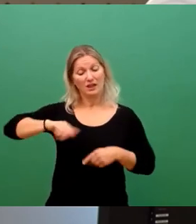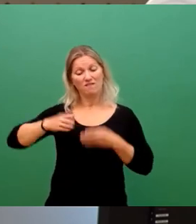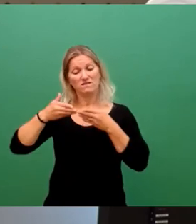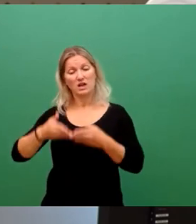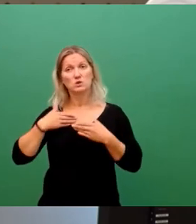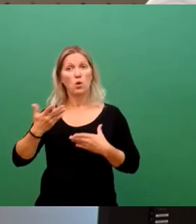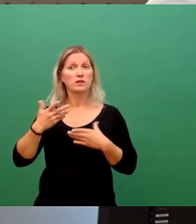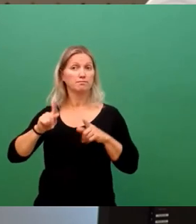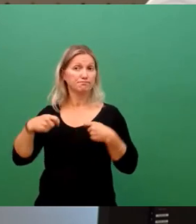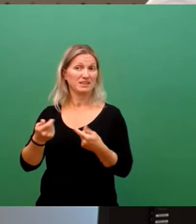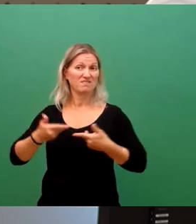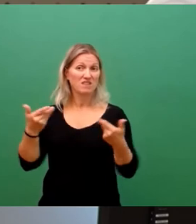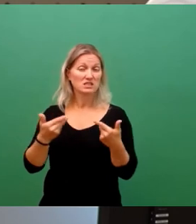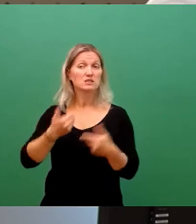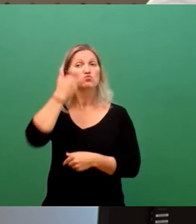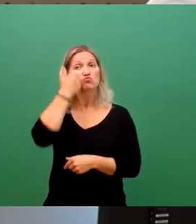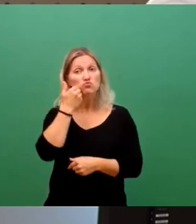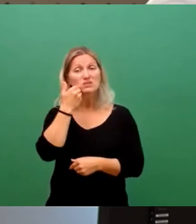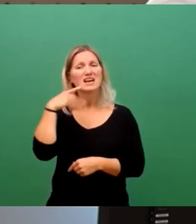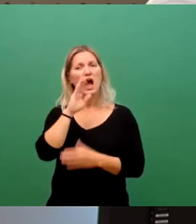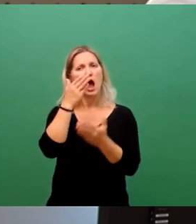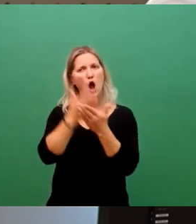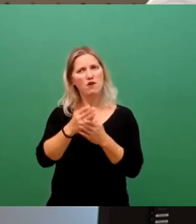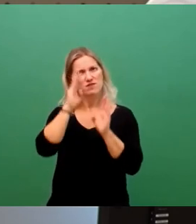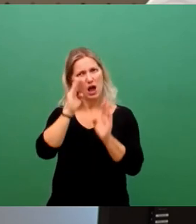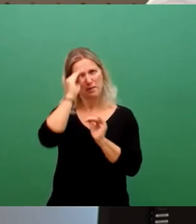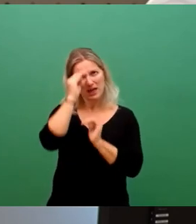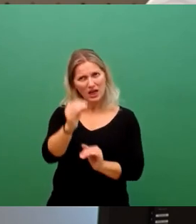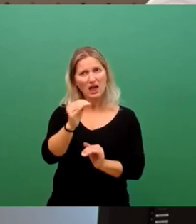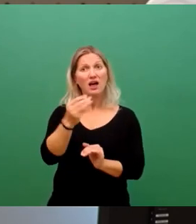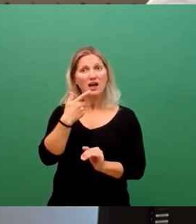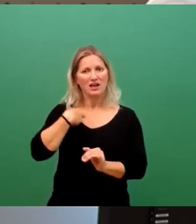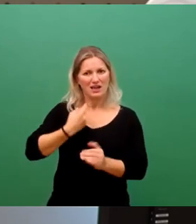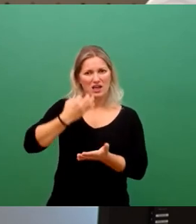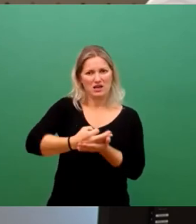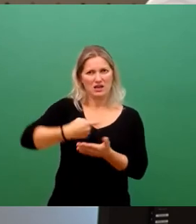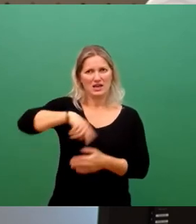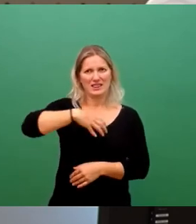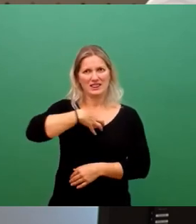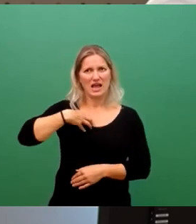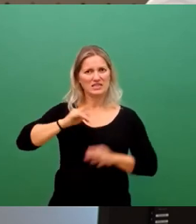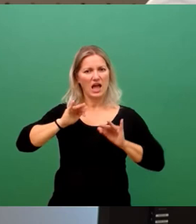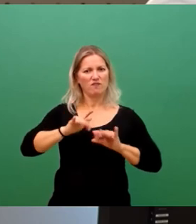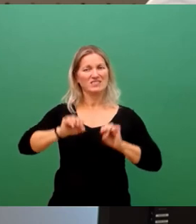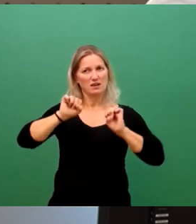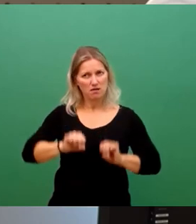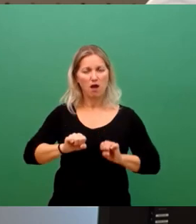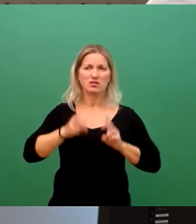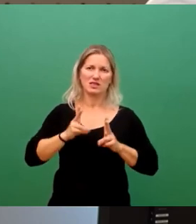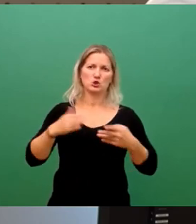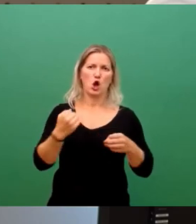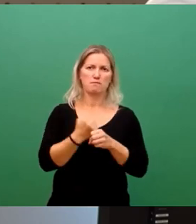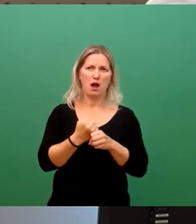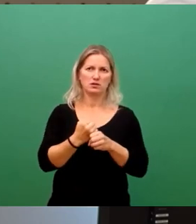lassen Sie uns auf die Aufgaben konzentrieren, die wir hier vor Ort tatsächlich auch beeinflussen können. Unterlassen wir vielleicht die